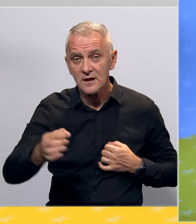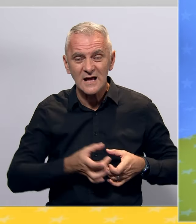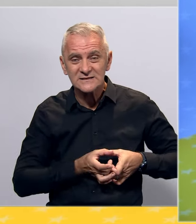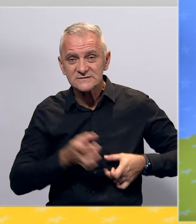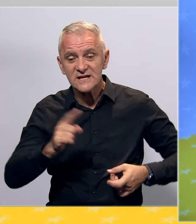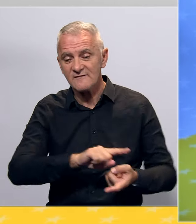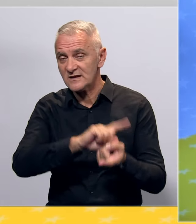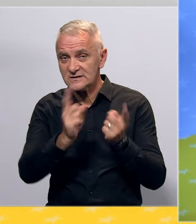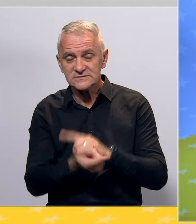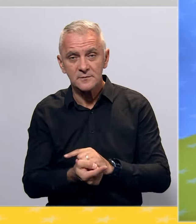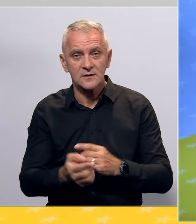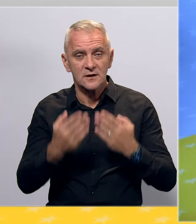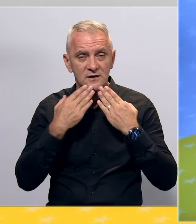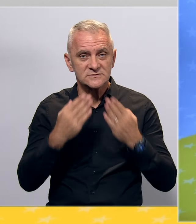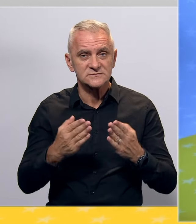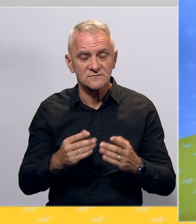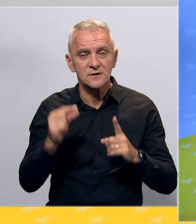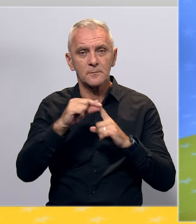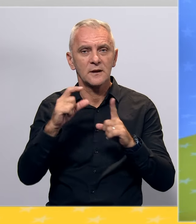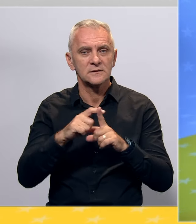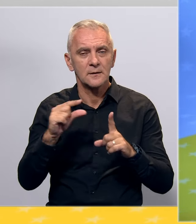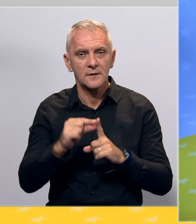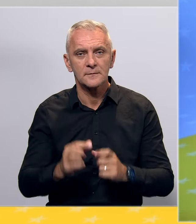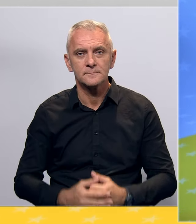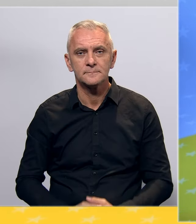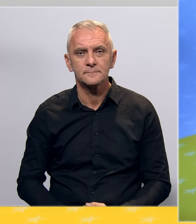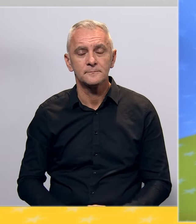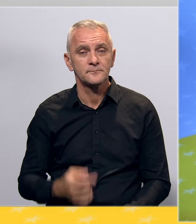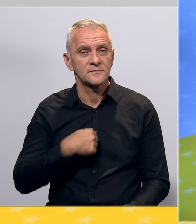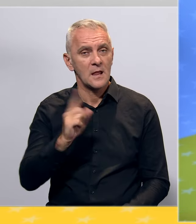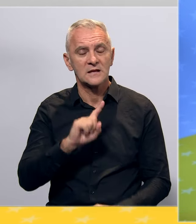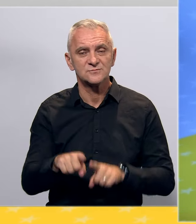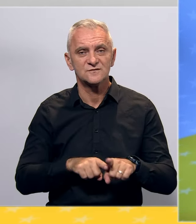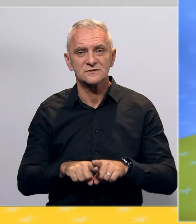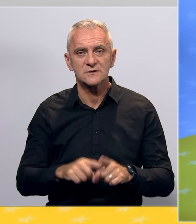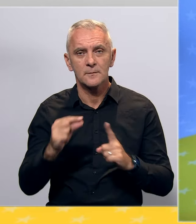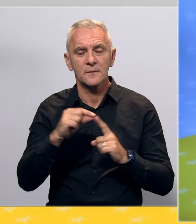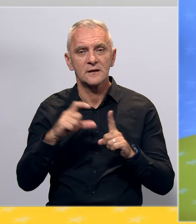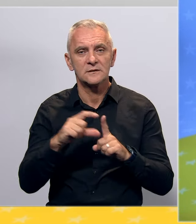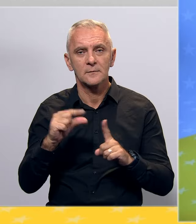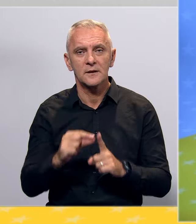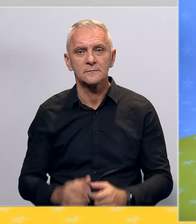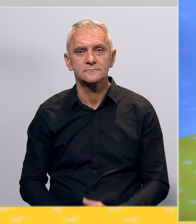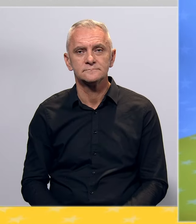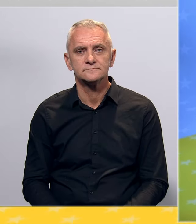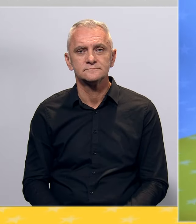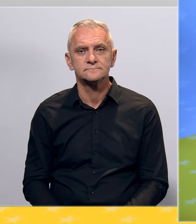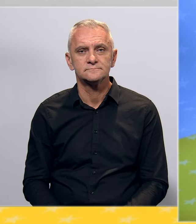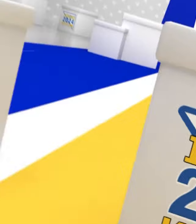cjevi zamijenjeno zahvaljujući kadrovima Partije Demokratskog progresa. Nismo svi isti. Partija Demokratskog progresa.